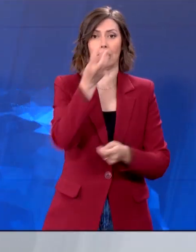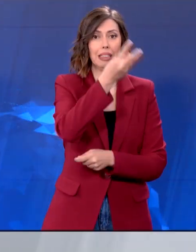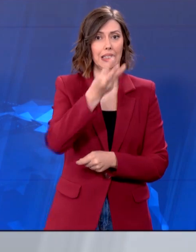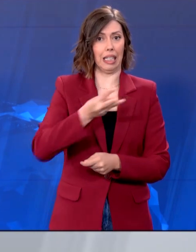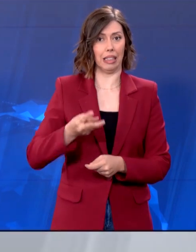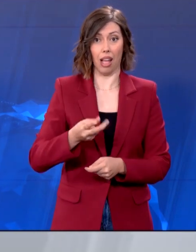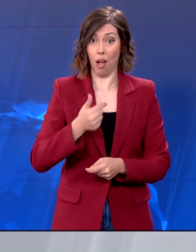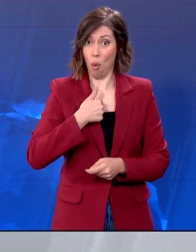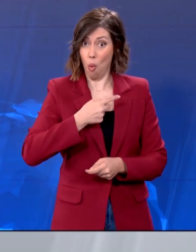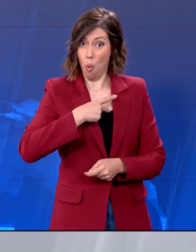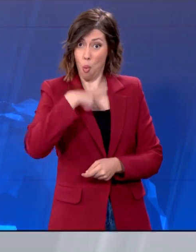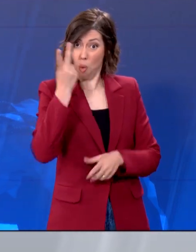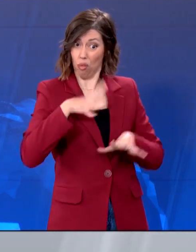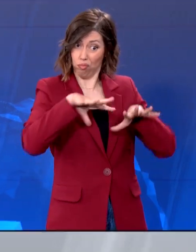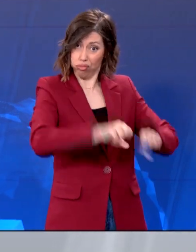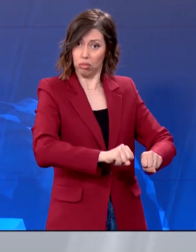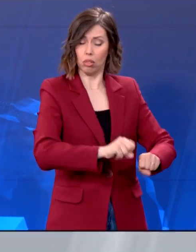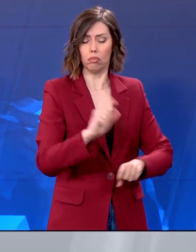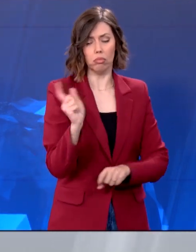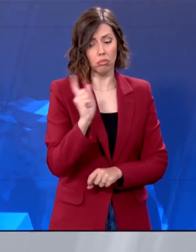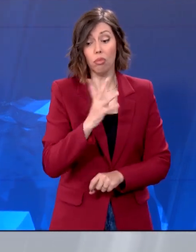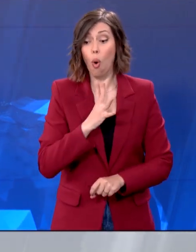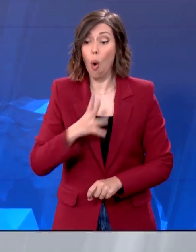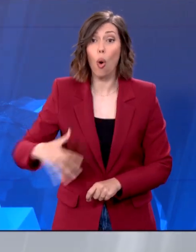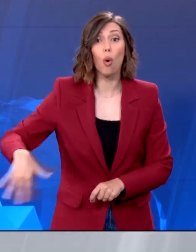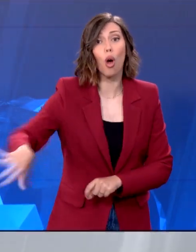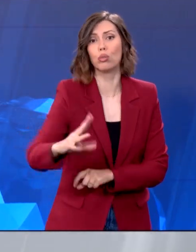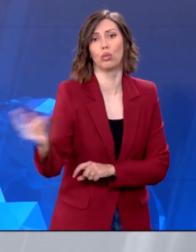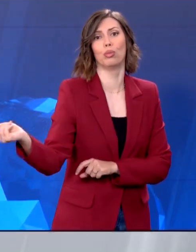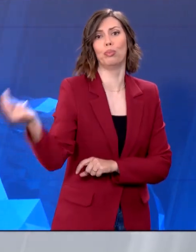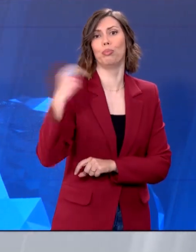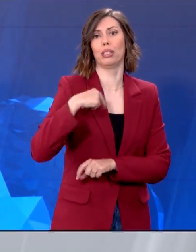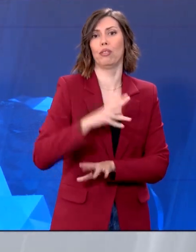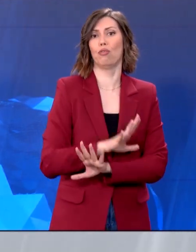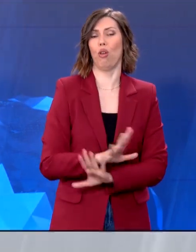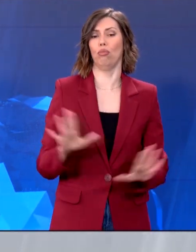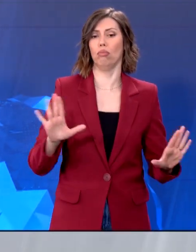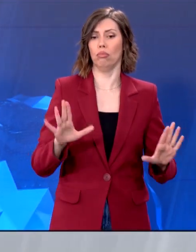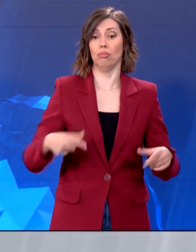πραξηκόπημα, αλλά μου την έδωσε ο ΛΕΟ στην κάλπη, πρέπει να γίνει...